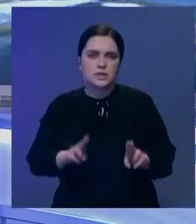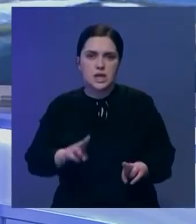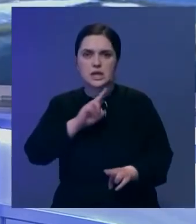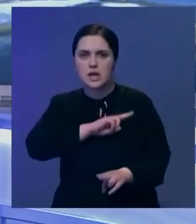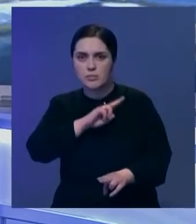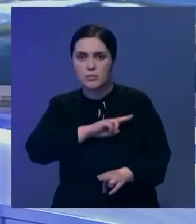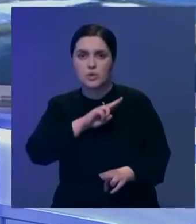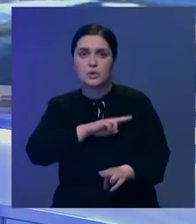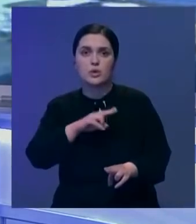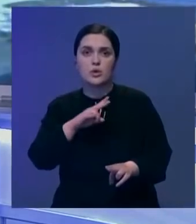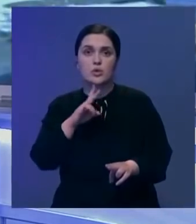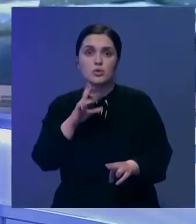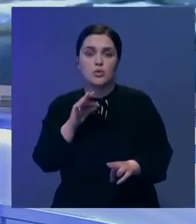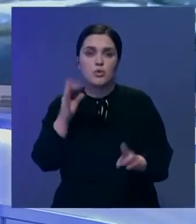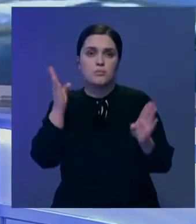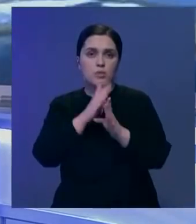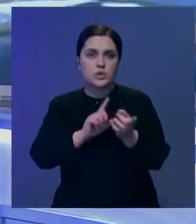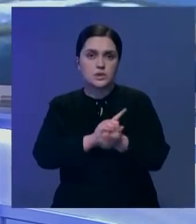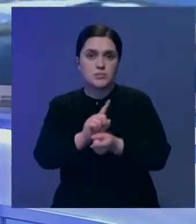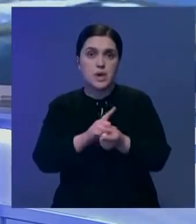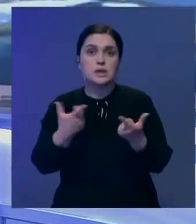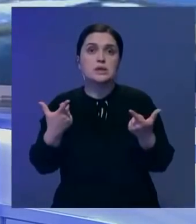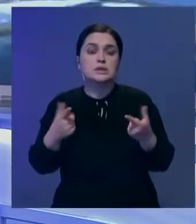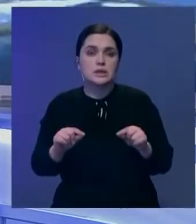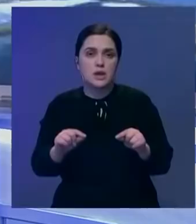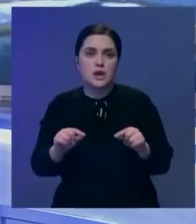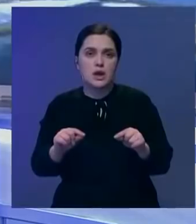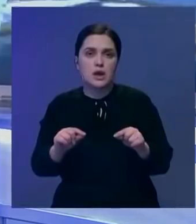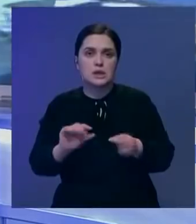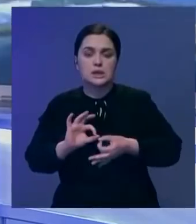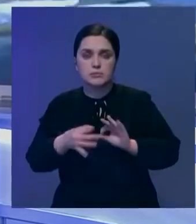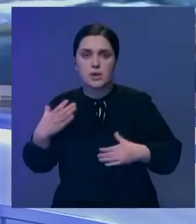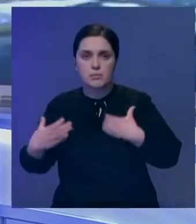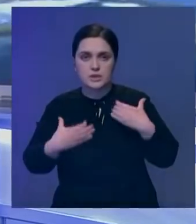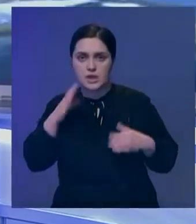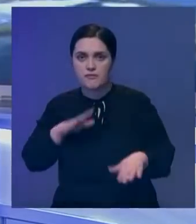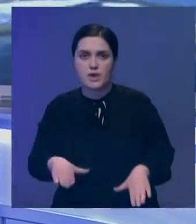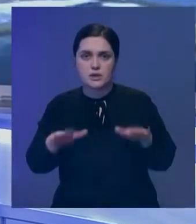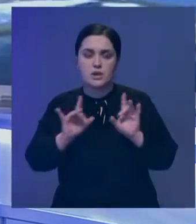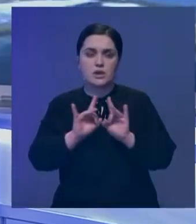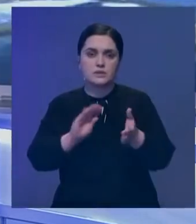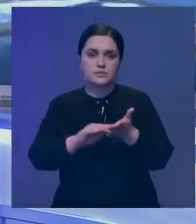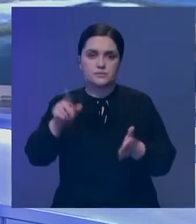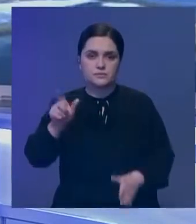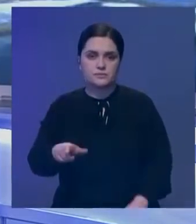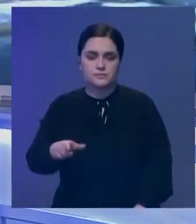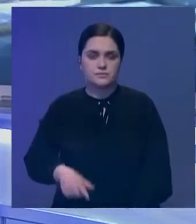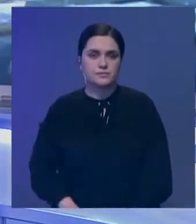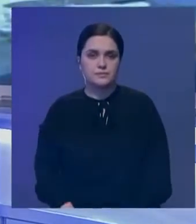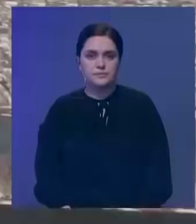профилактические работы. Однако стихия есть стихия. И где именно стоит опасаться большой воды, расскажет Асхат Нязов.